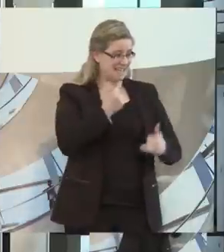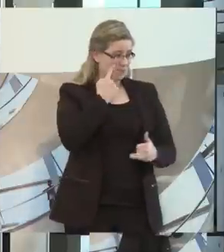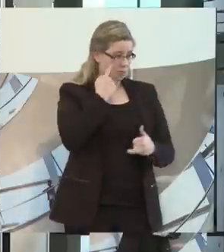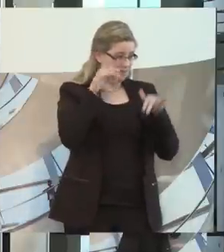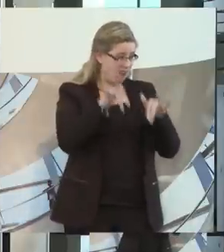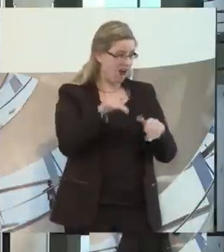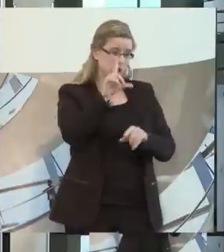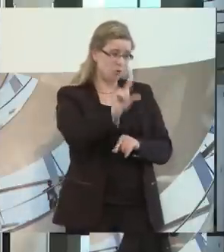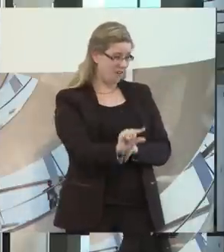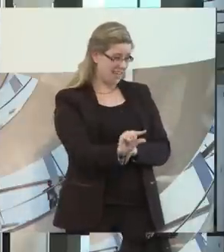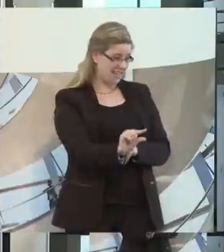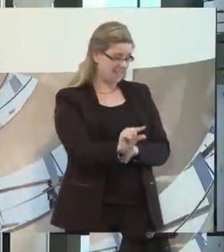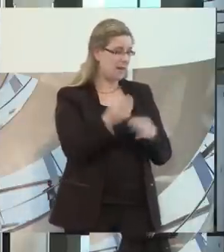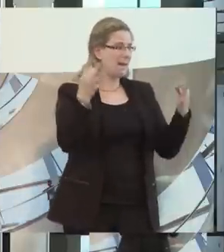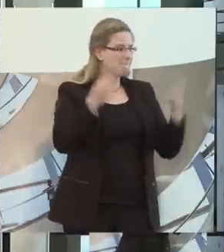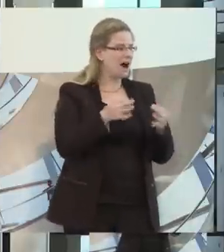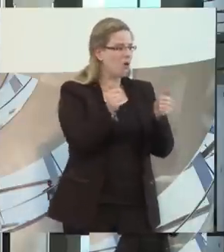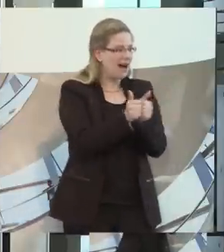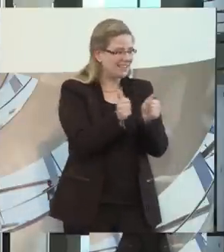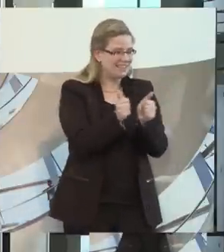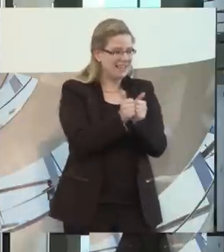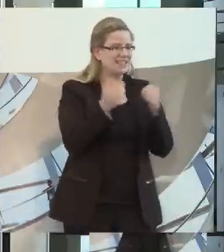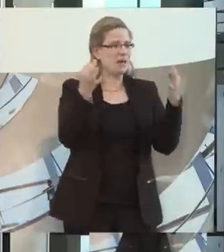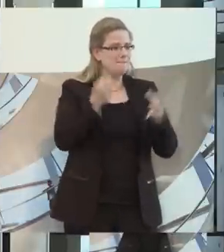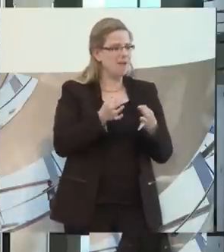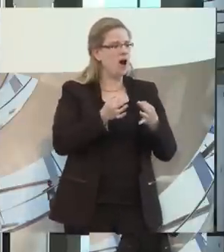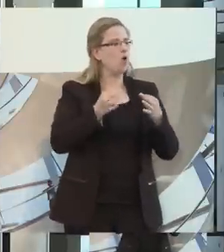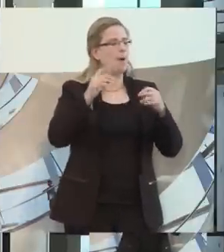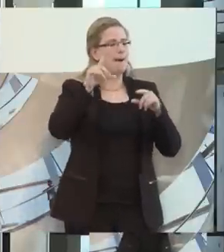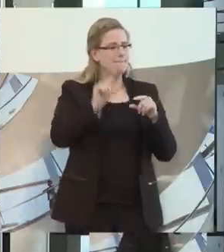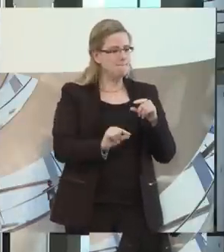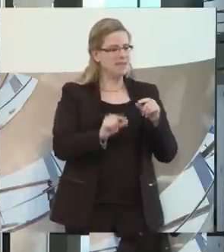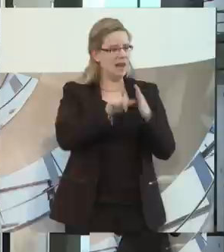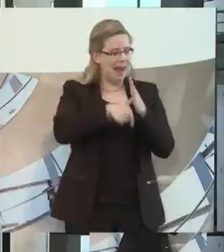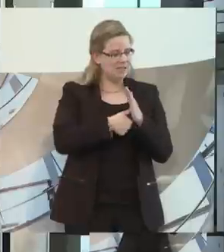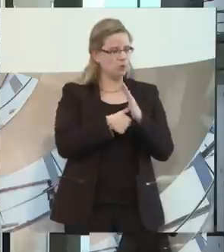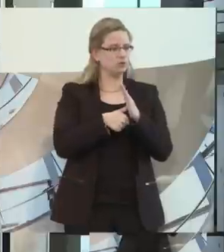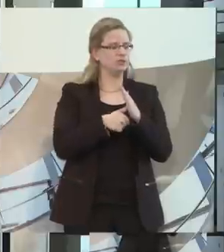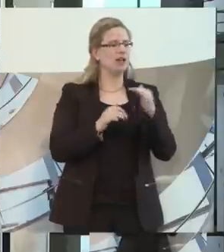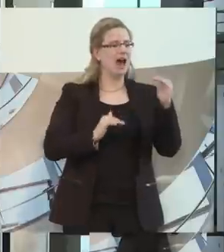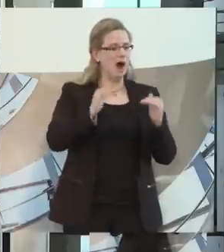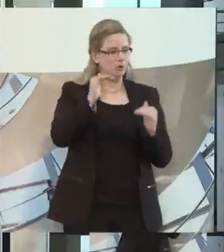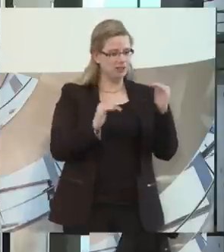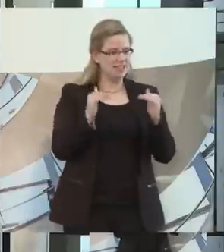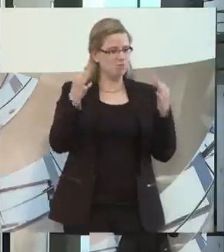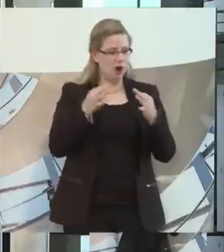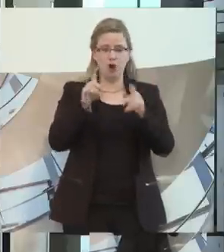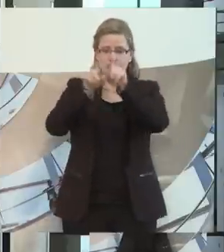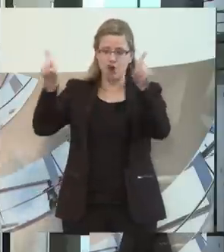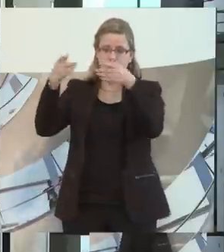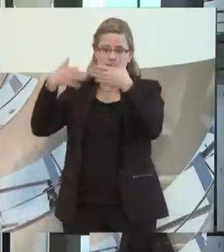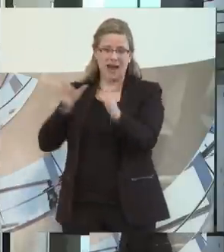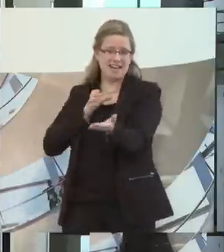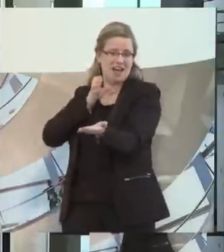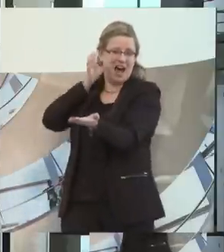Ich muss so viel Assistenz haben, so viel Minderleistungsausgleich, dann auch für die Firma, die mich einstellt, dass ich damit ebenbürtig